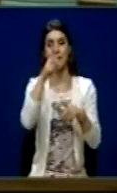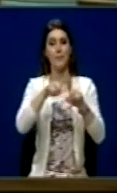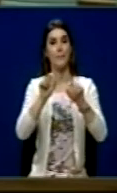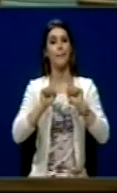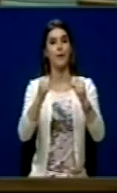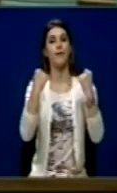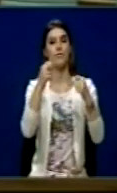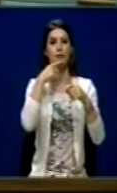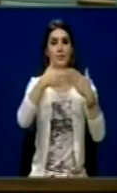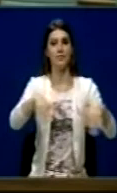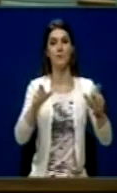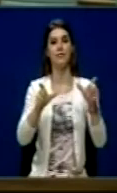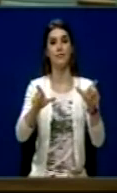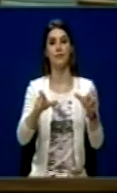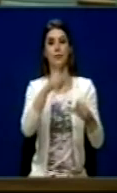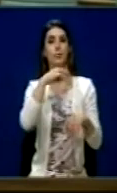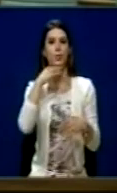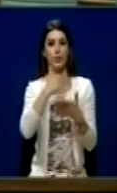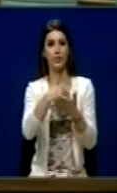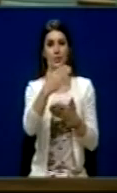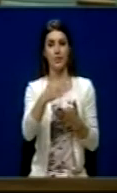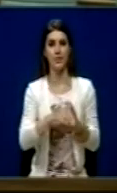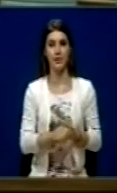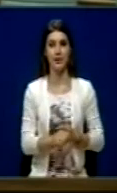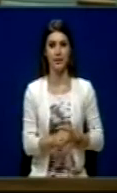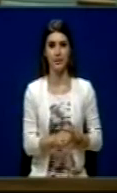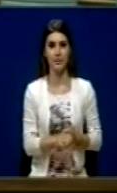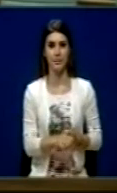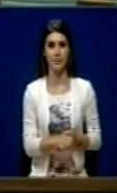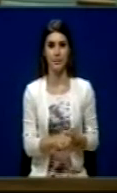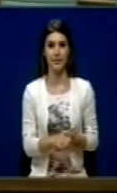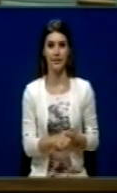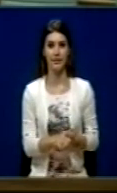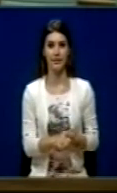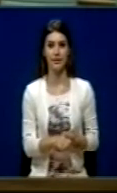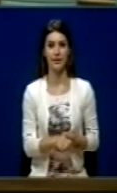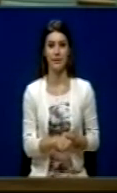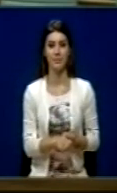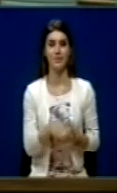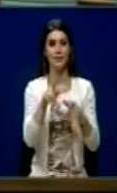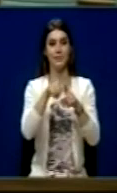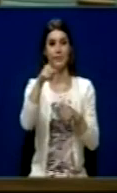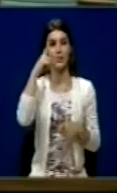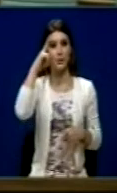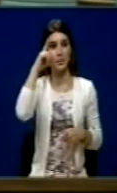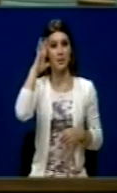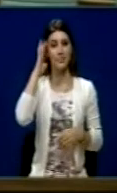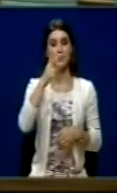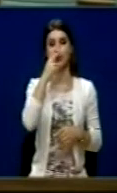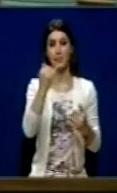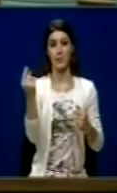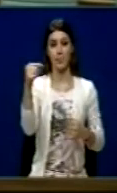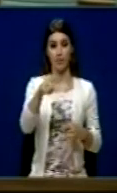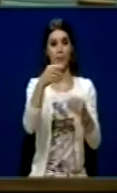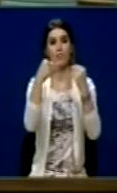rinë të në barikadët dhe për mbrojtën e këtëre barikadët. Dhe kërë minisë në natërështë nuk do të interesohet për ju. Dhe kërë minisë në natërështë që kur jenë një këtu prezent, do të